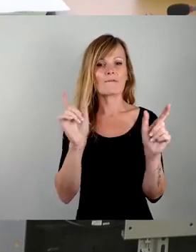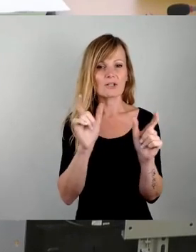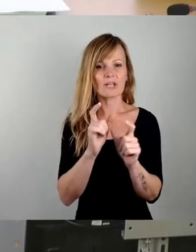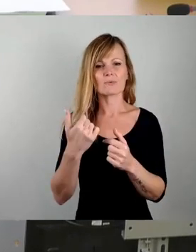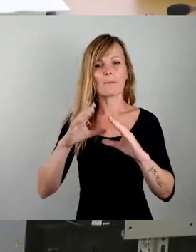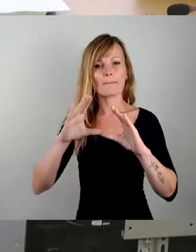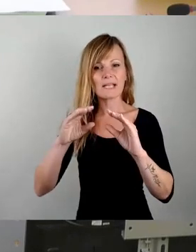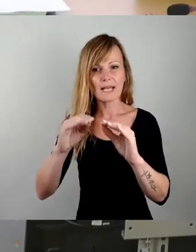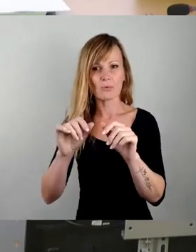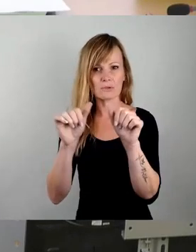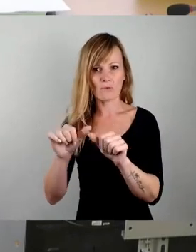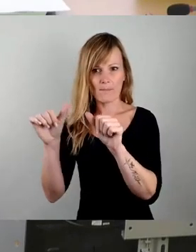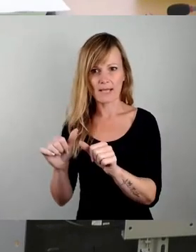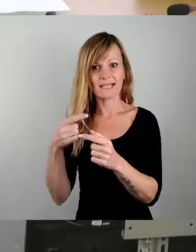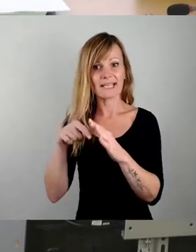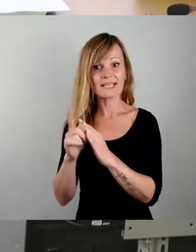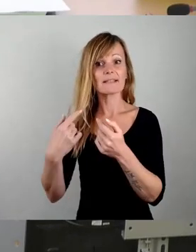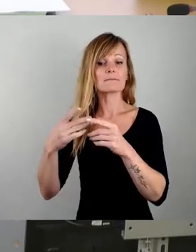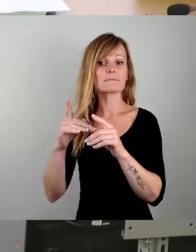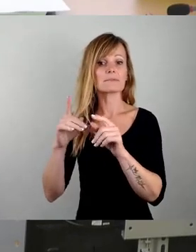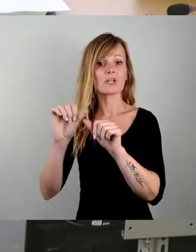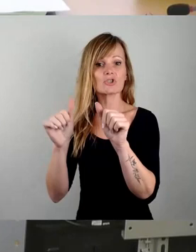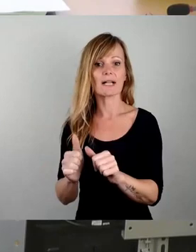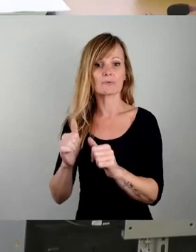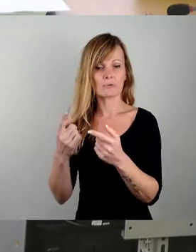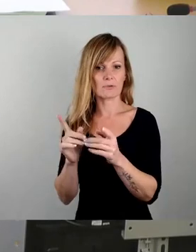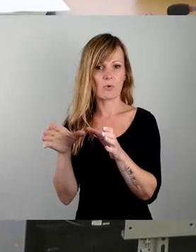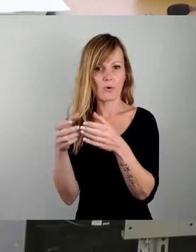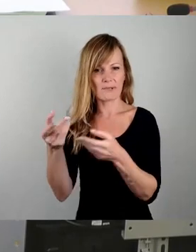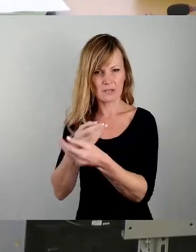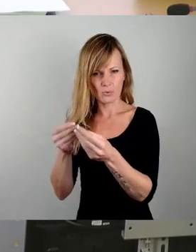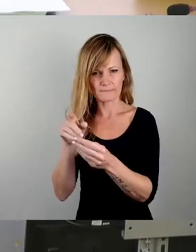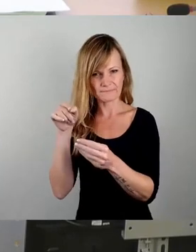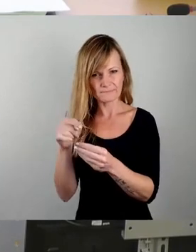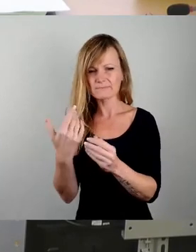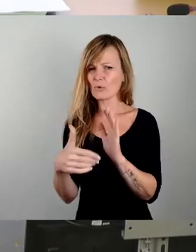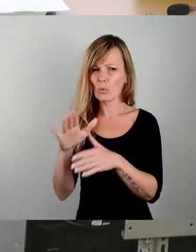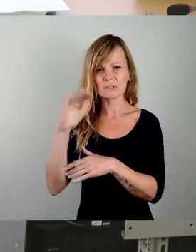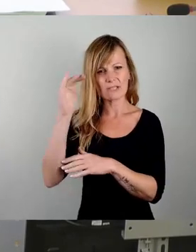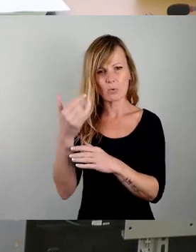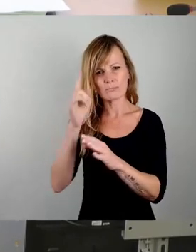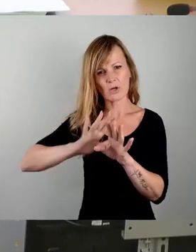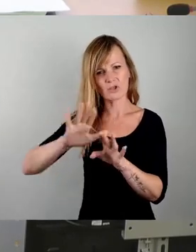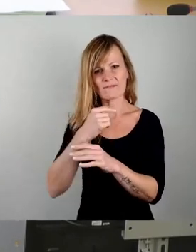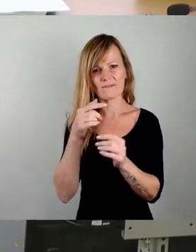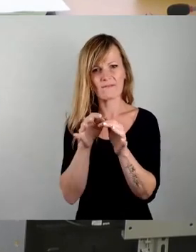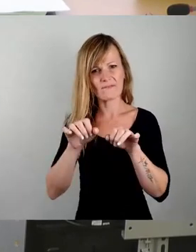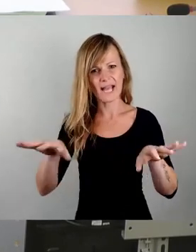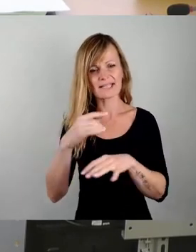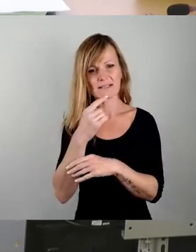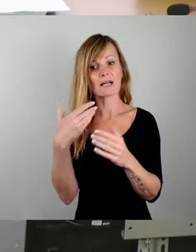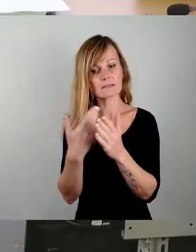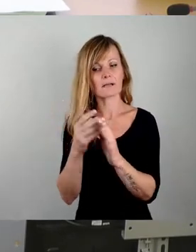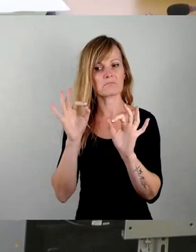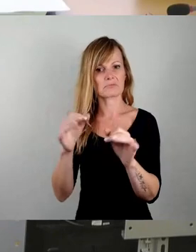Gestaltungskommission ein ganz großes Lob von Professor Sulzer, der deutschlandweit das bewerten kann. Er hat gesagt, dieses Hochhausleitbild, das ist